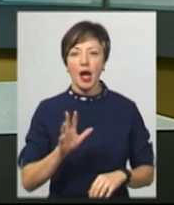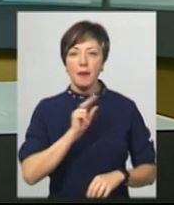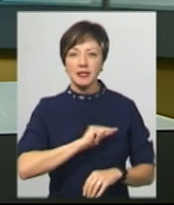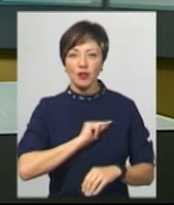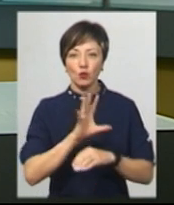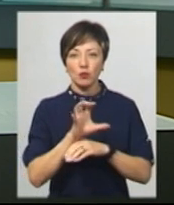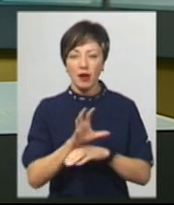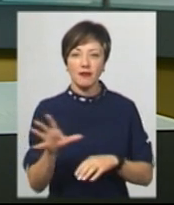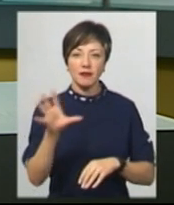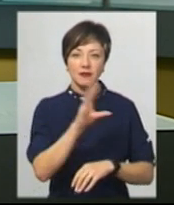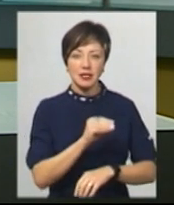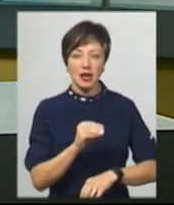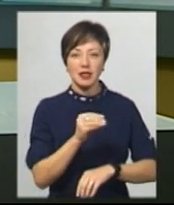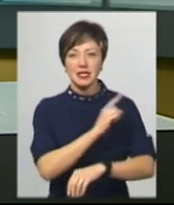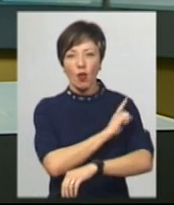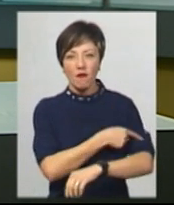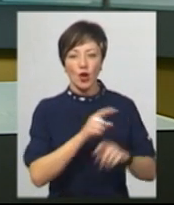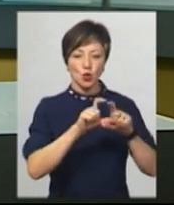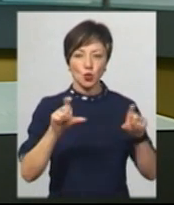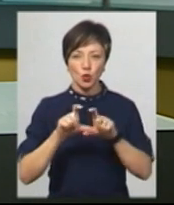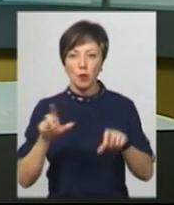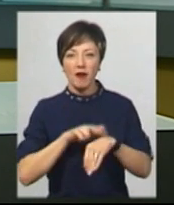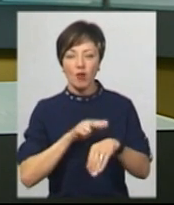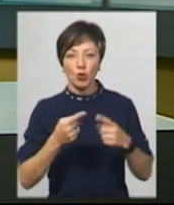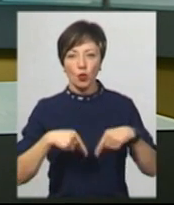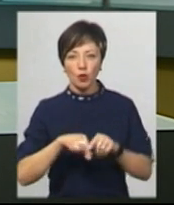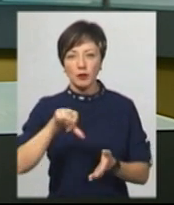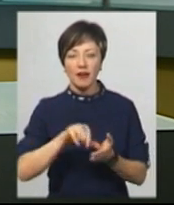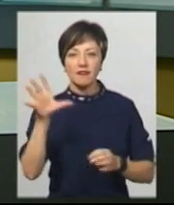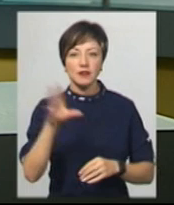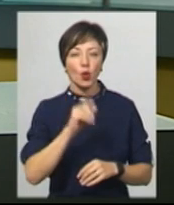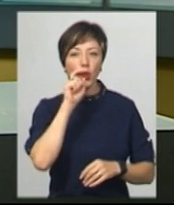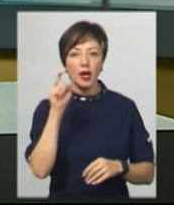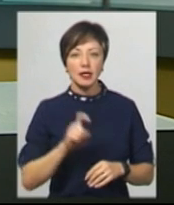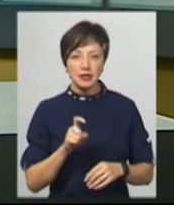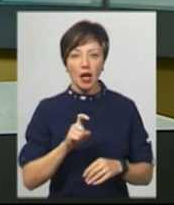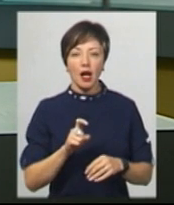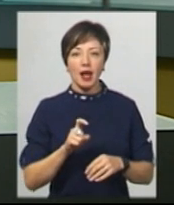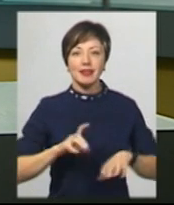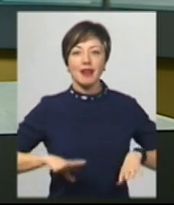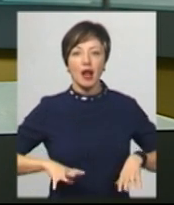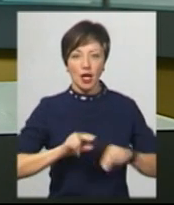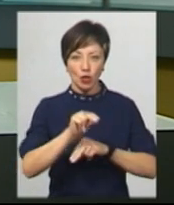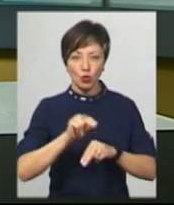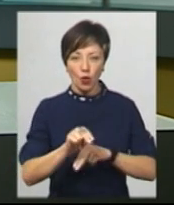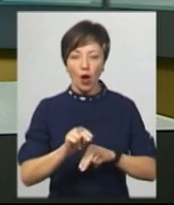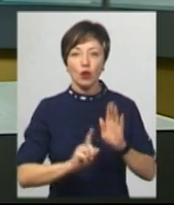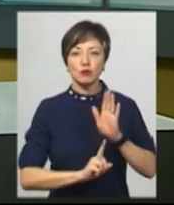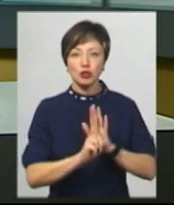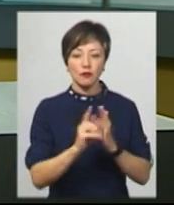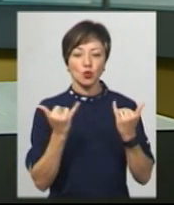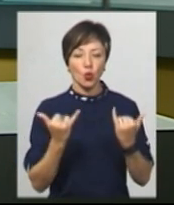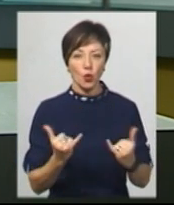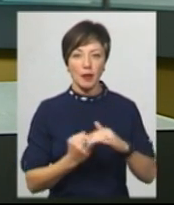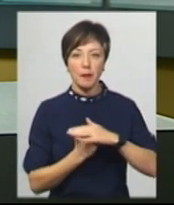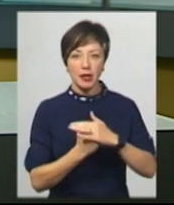силових структур та правоохоронних органів України беруть участь у першому всеукраїнському біжвідачому кінологічному тренінгу. Тренінг розпочався